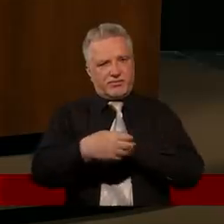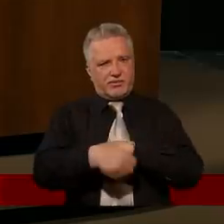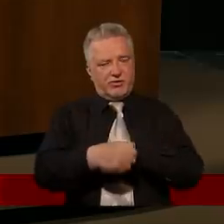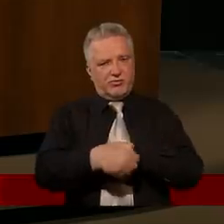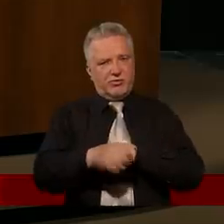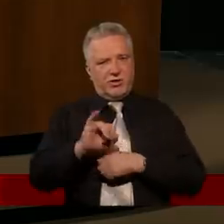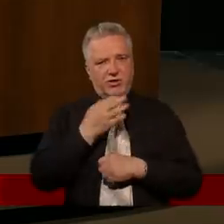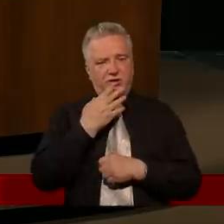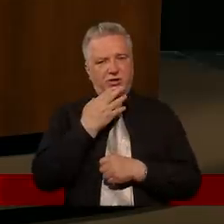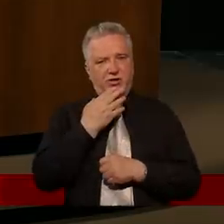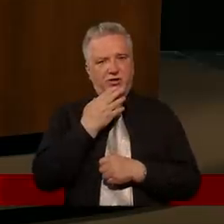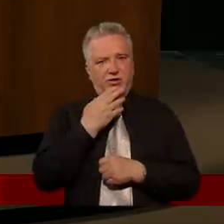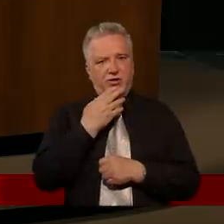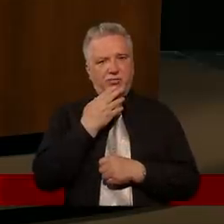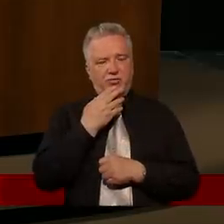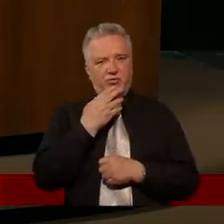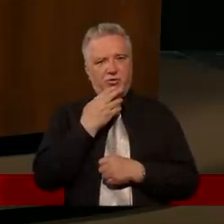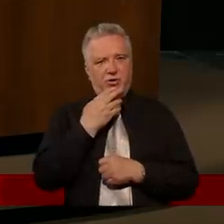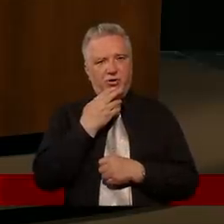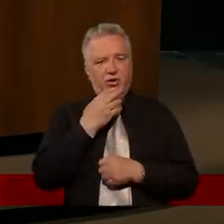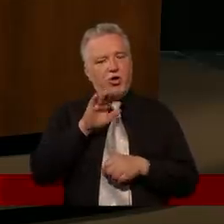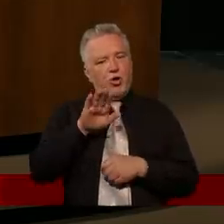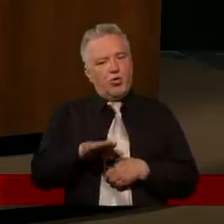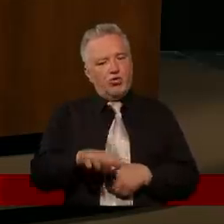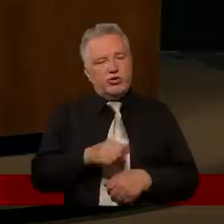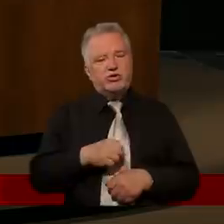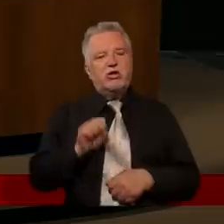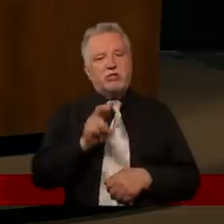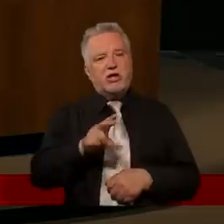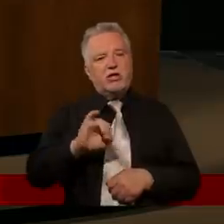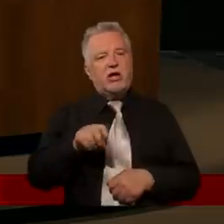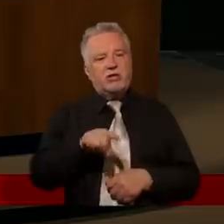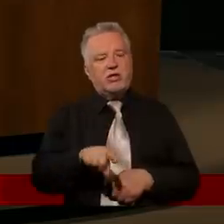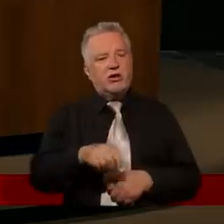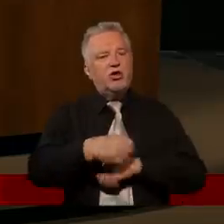na praktyki, nie wie absolutnie nic i mówi, unisz się tak jak ten student.